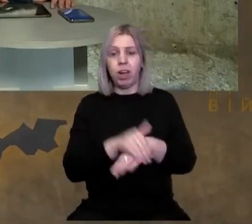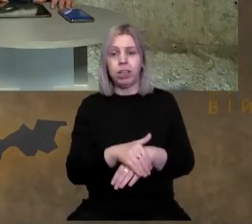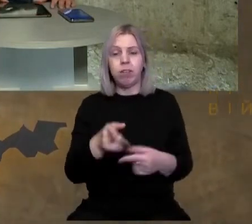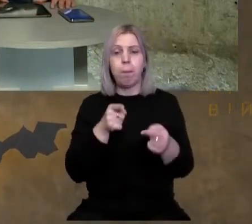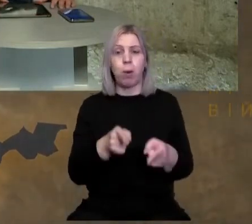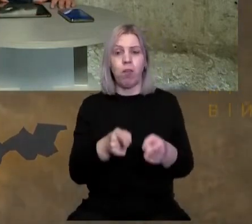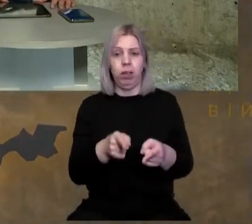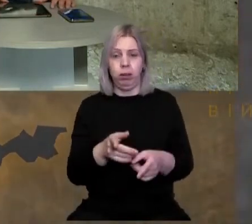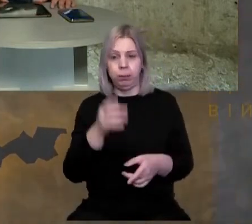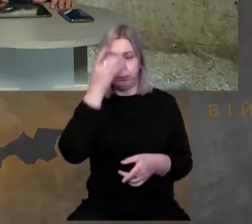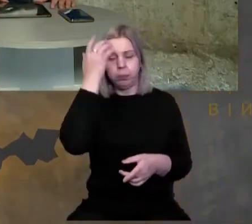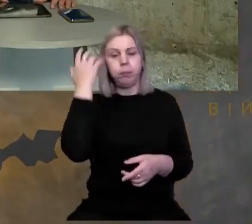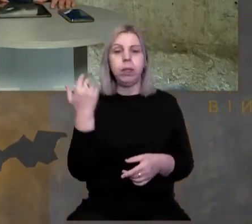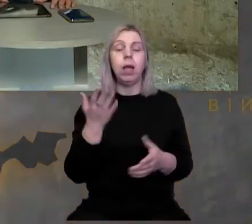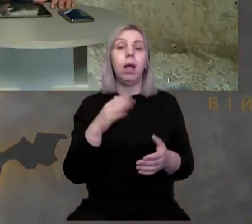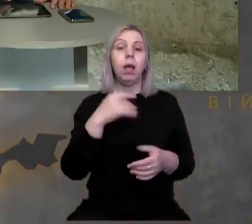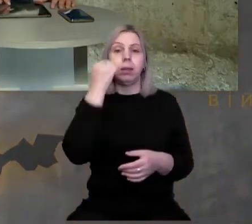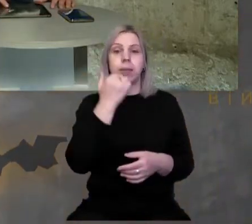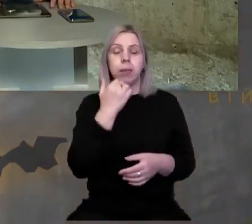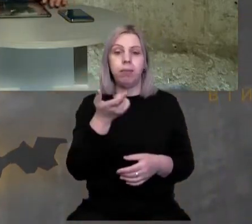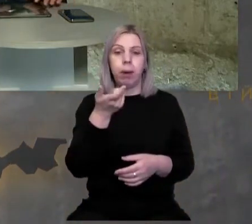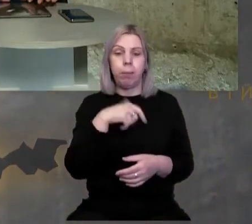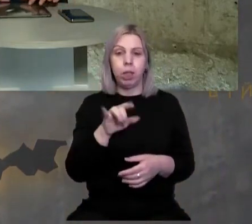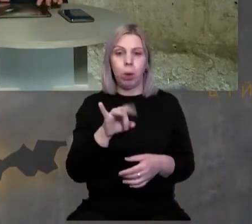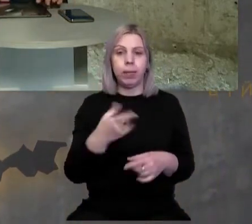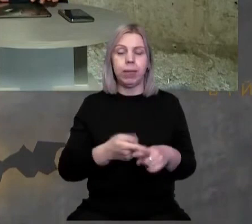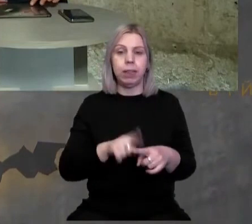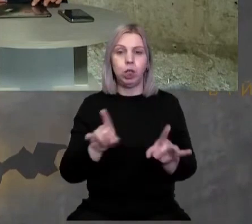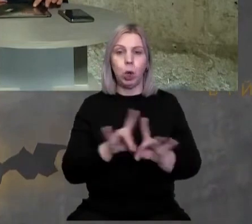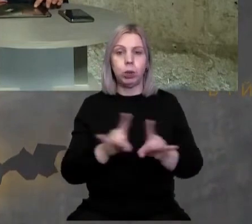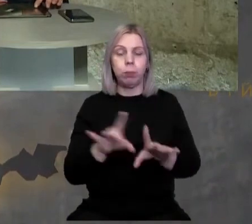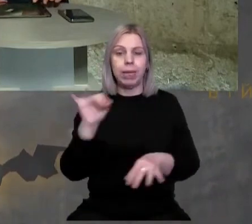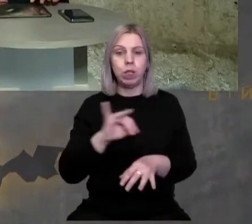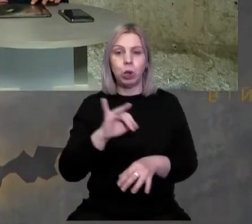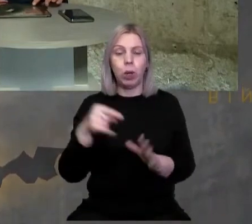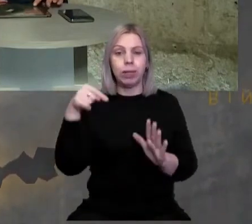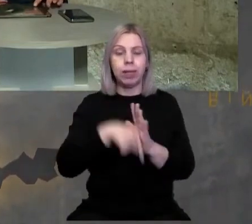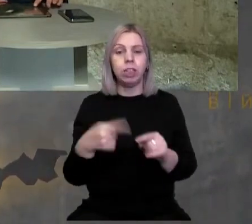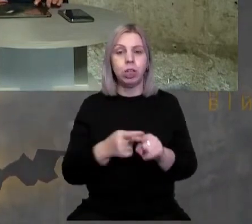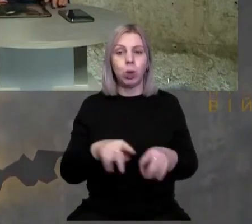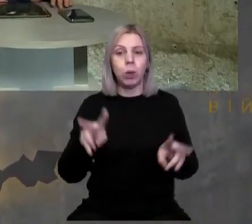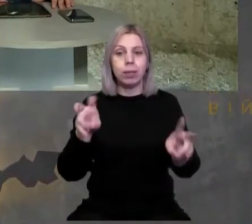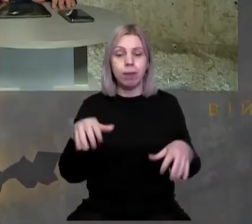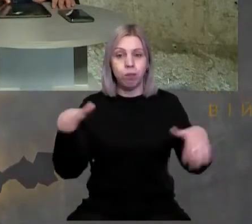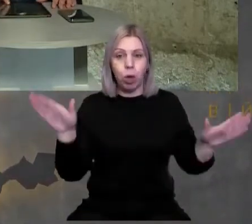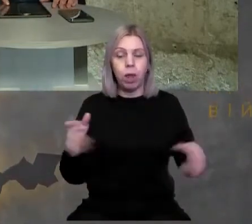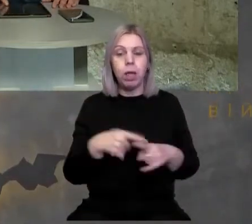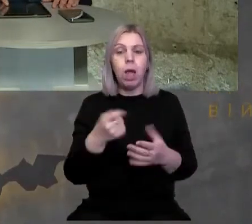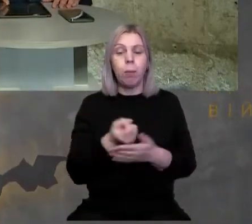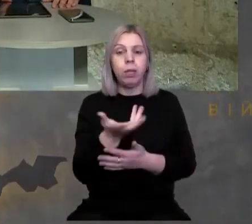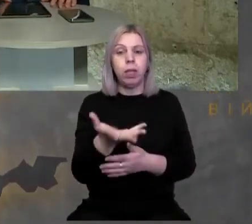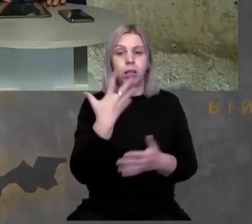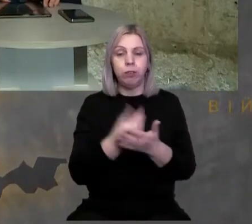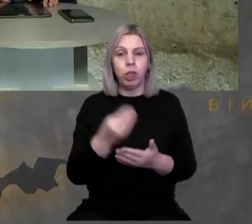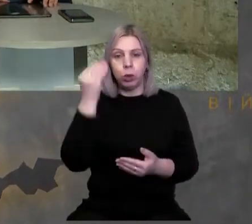провокативна гра. Спасибі вам, пане Романе, за те, що розповіли історію значення цього символу, і за те, що поділилися своєю